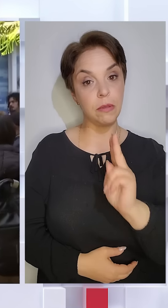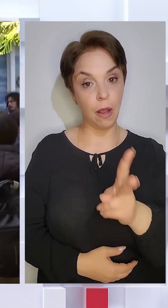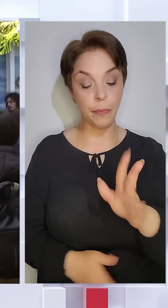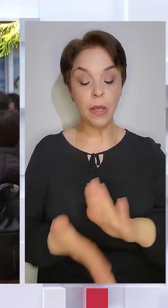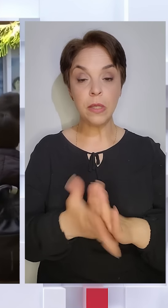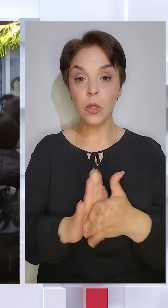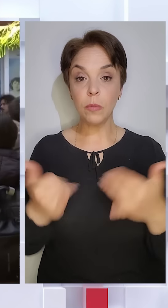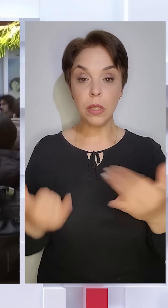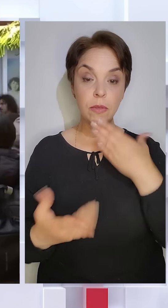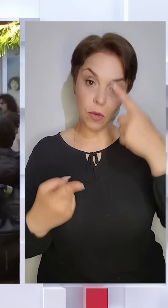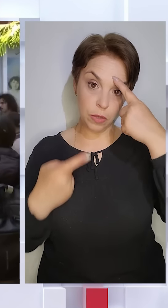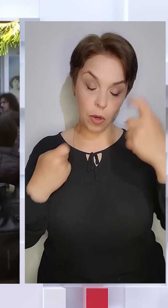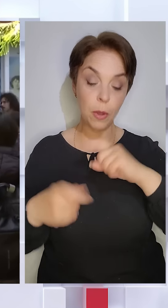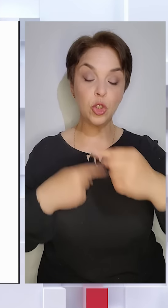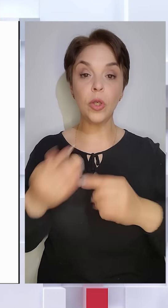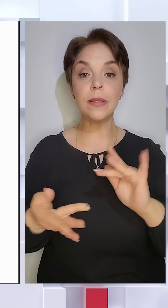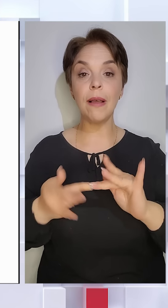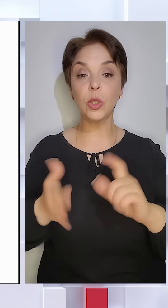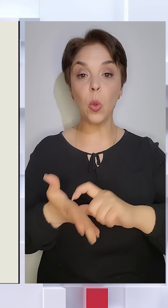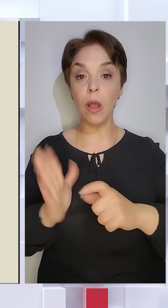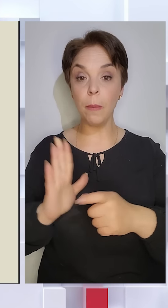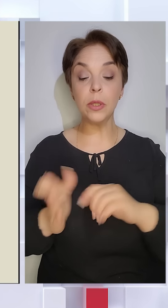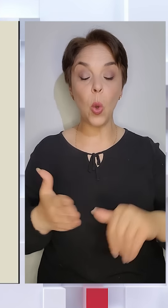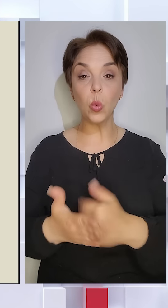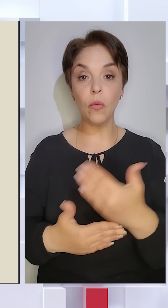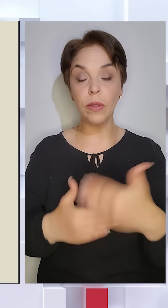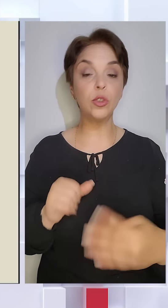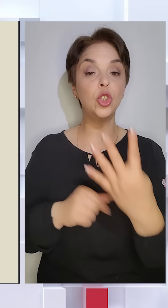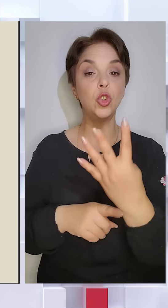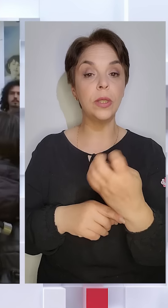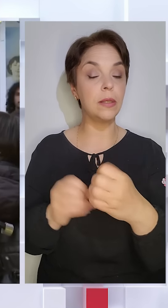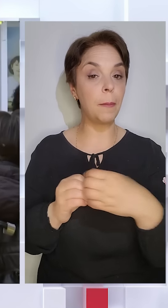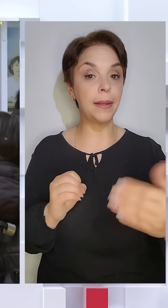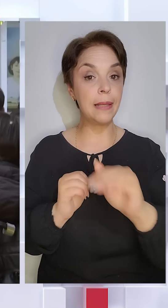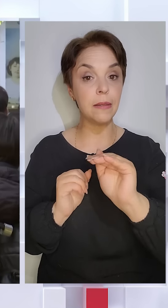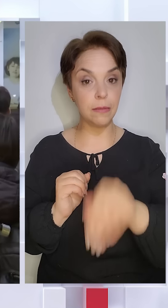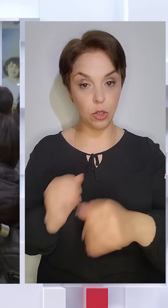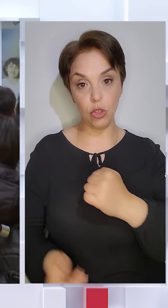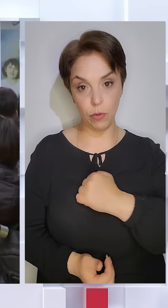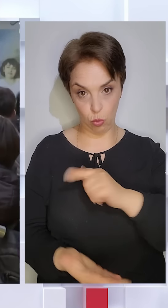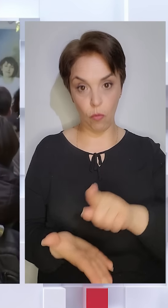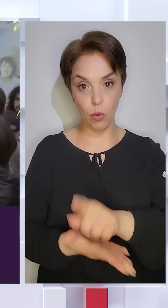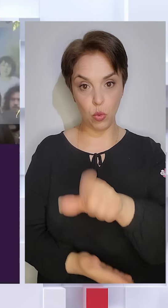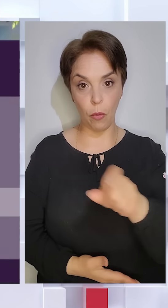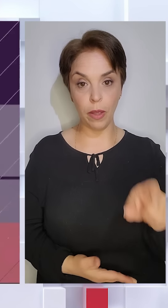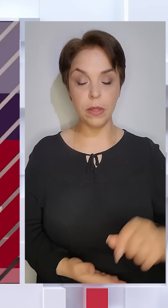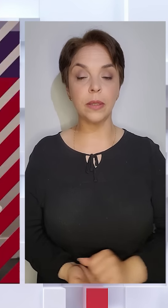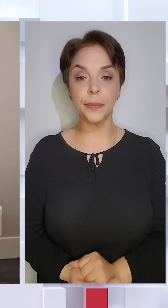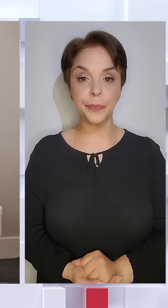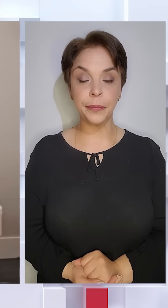Станом на зараз свої дані через електронний кабінет оновили вже 415 тисяч військовозобов'язаних.